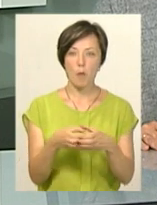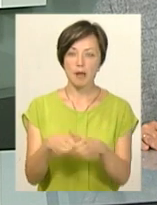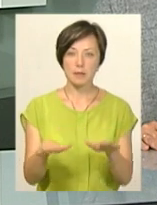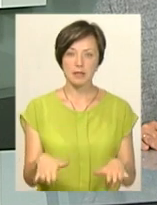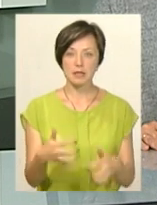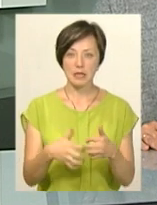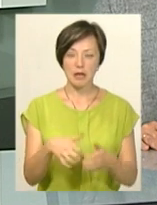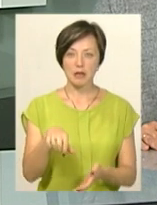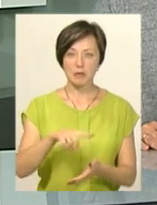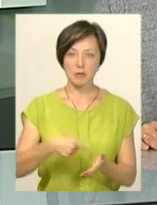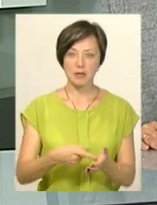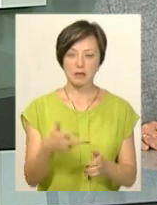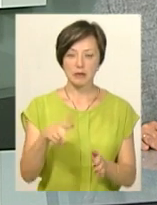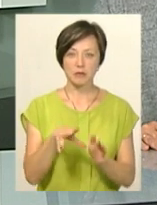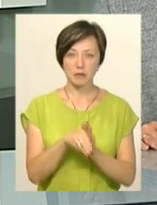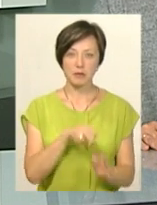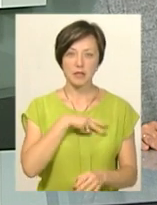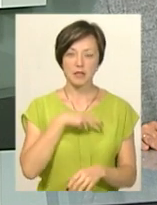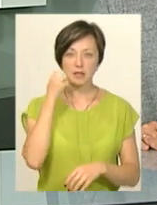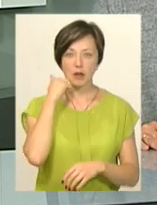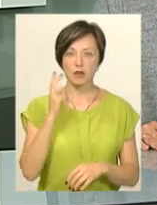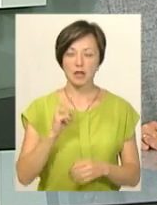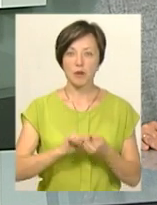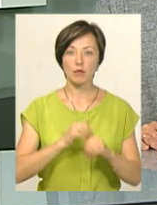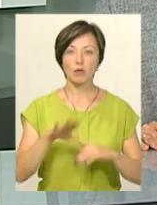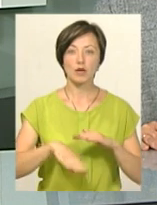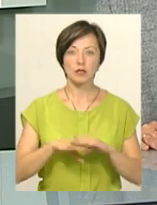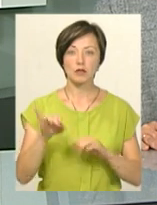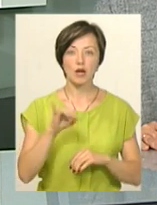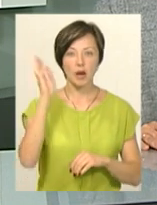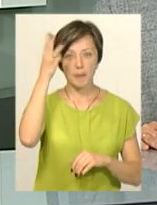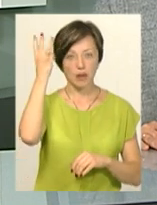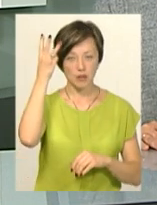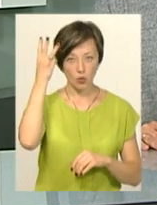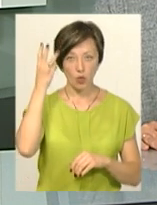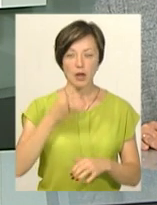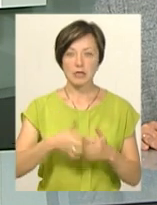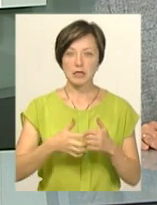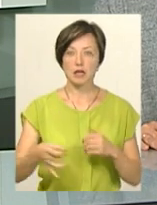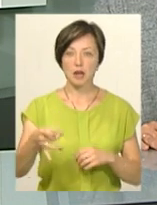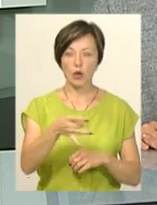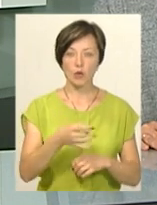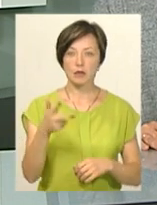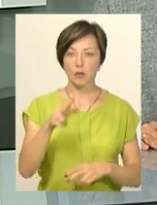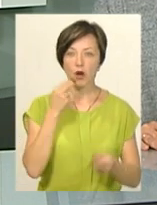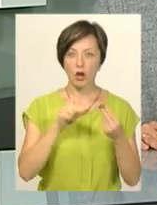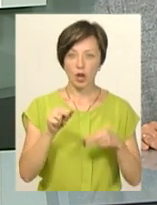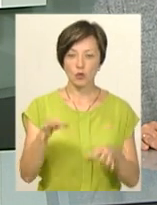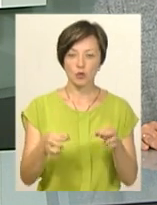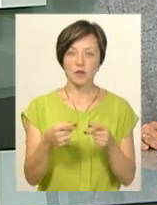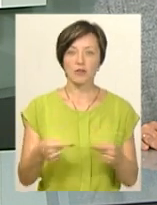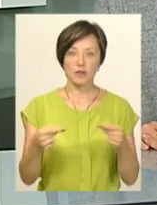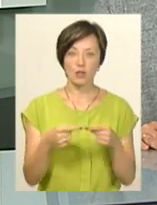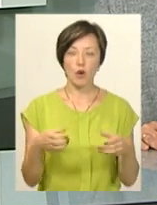Серед міст у трійку призері увійшли команди Старокостянтинова, Кам'єнця-Подільського та Хмельницького. Серед районів трьома кращими судді